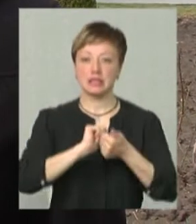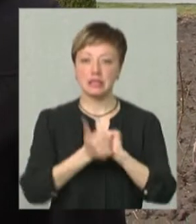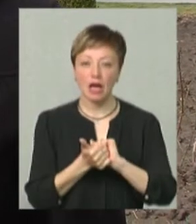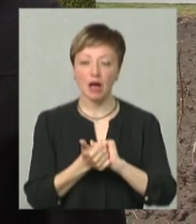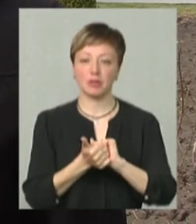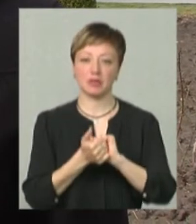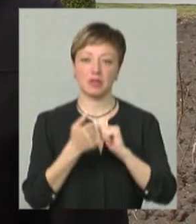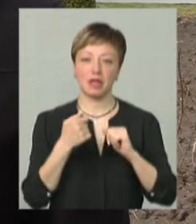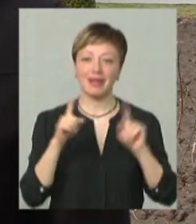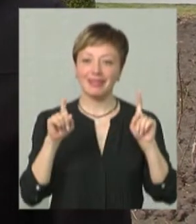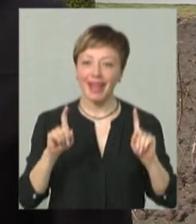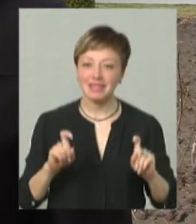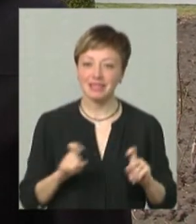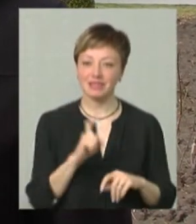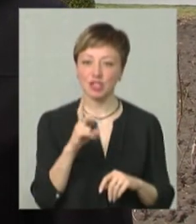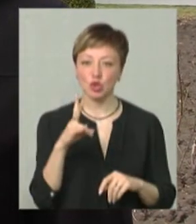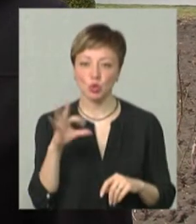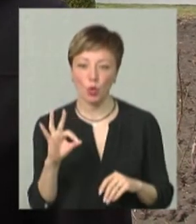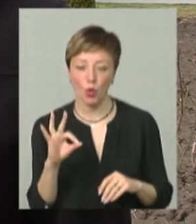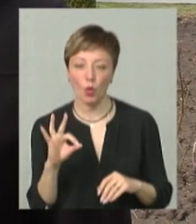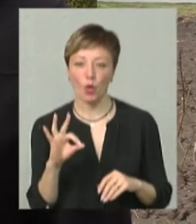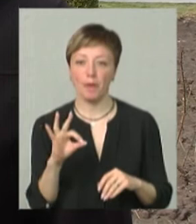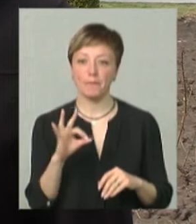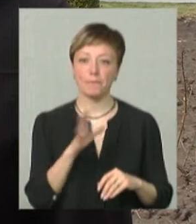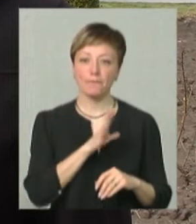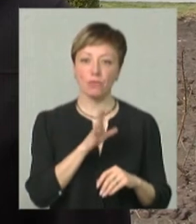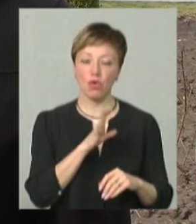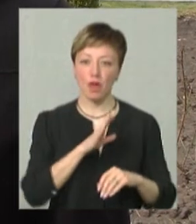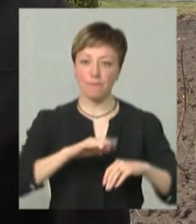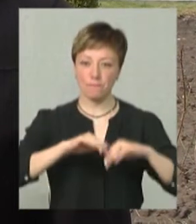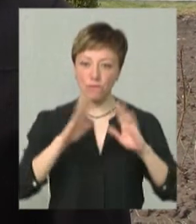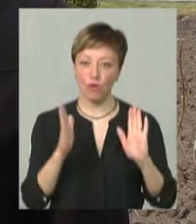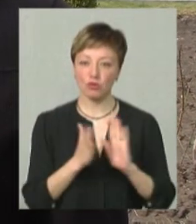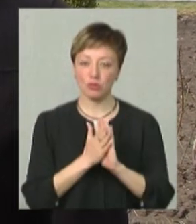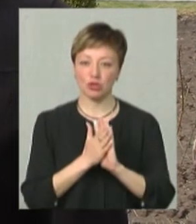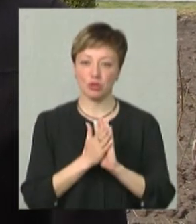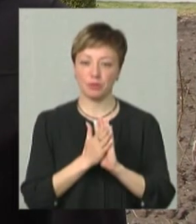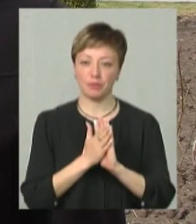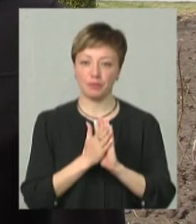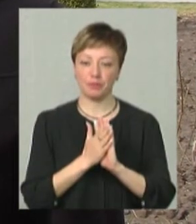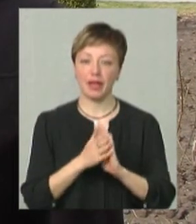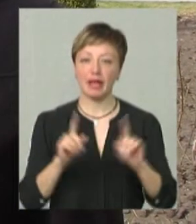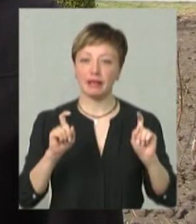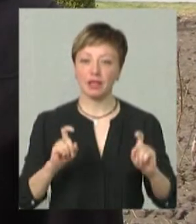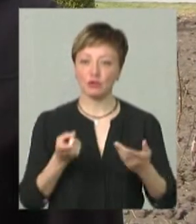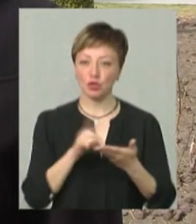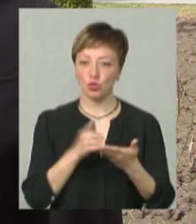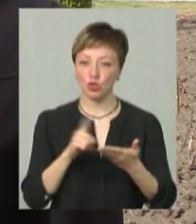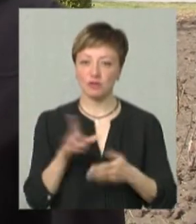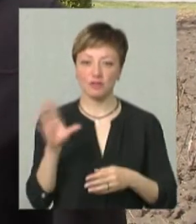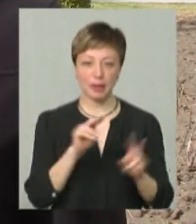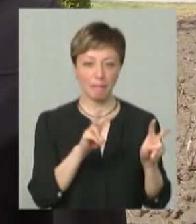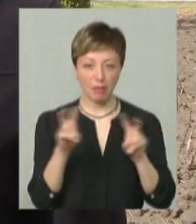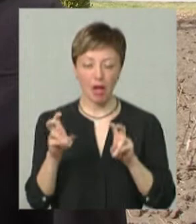традиційних тестів, які здавали і були повномасштабними тестові зошити з усіх